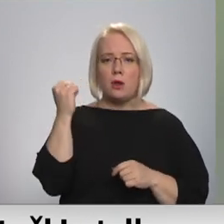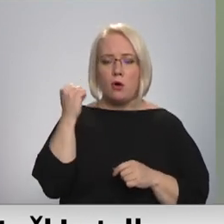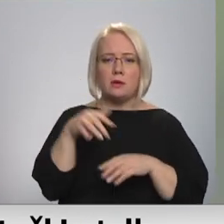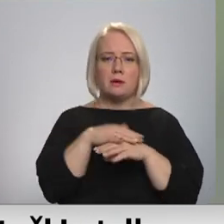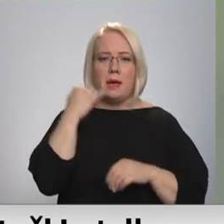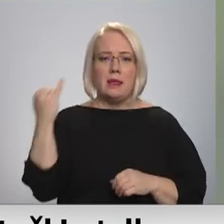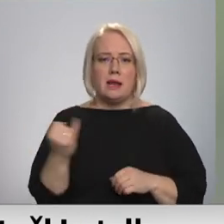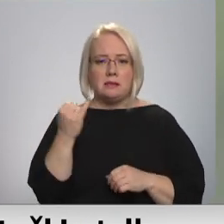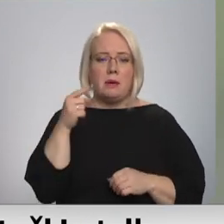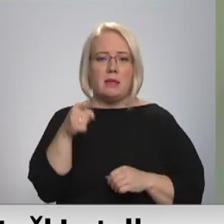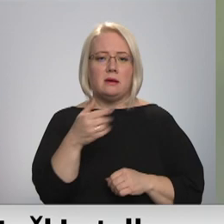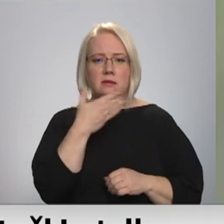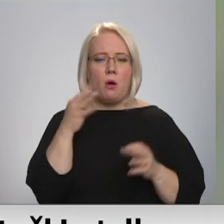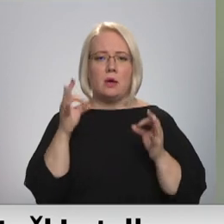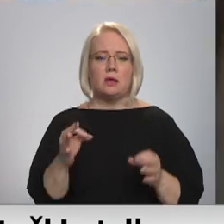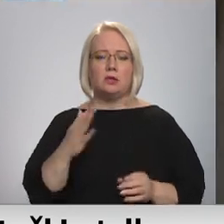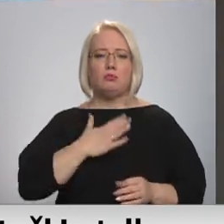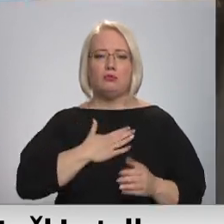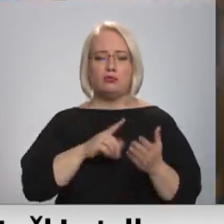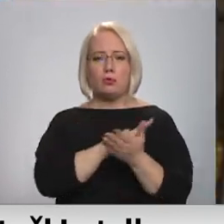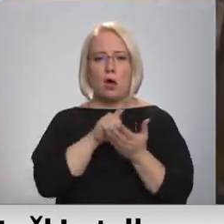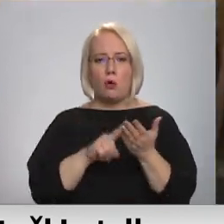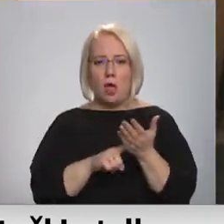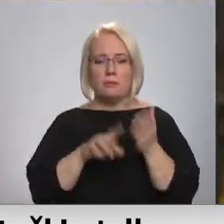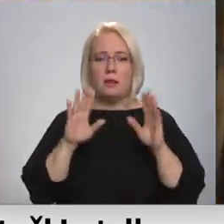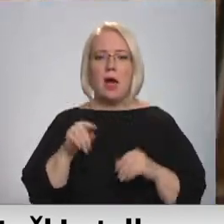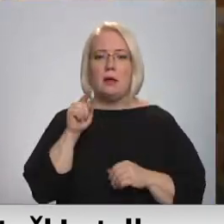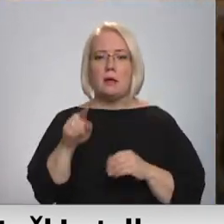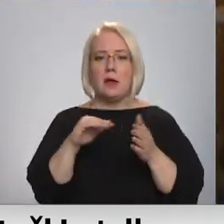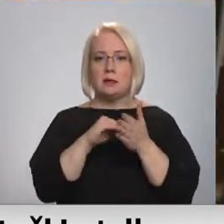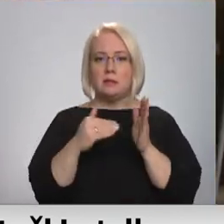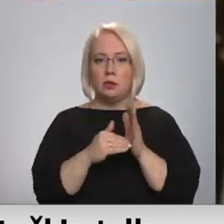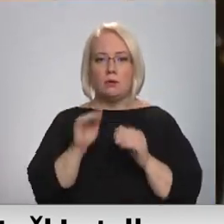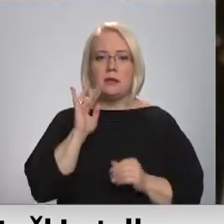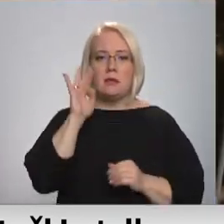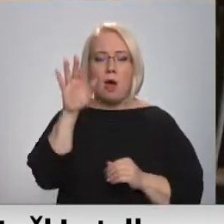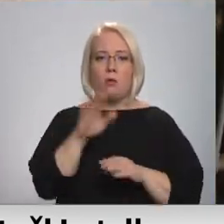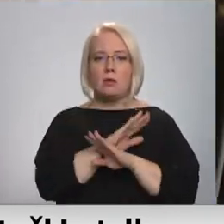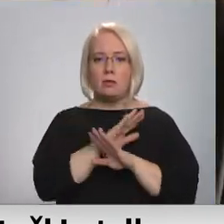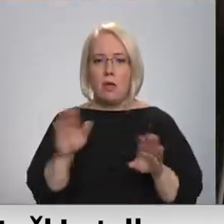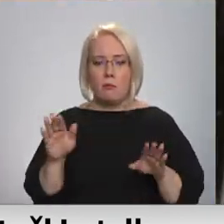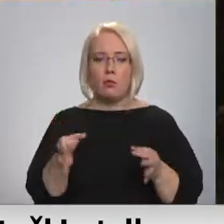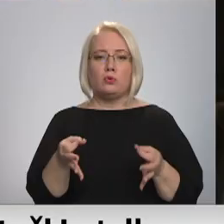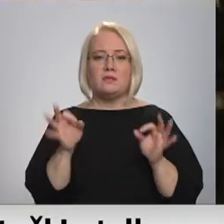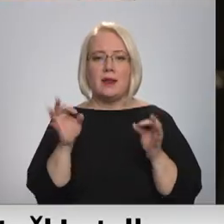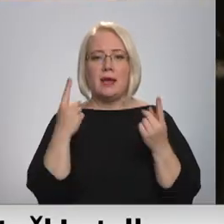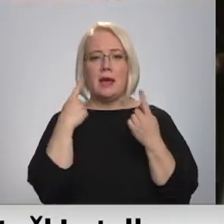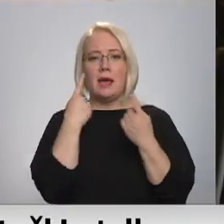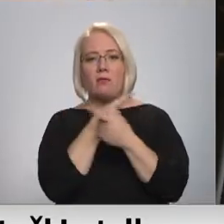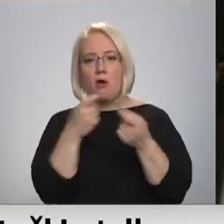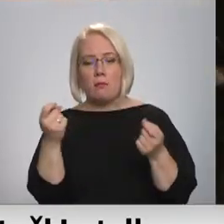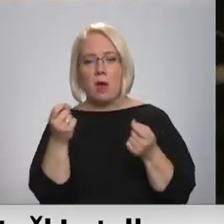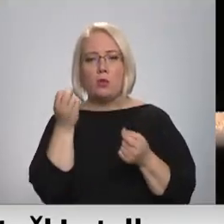interesēm tas nav īsti mūsu jautājums. Bet lai šādas situācijas nākotnē vairs neatkārtotos, svarīgi informēt un